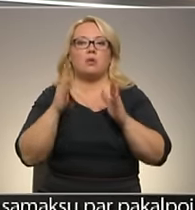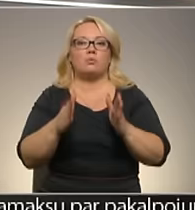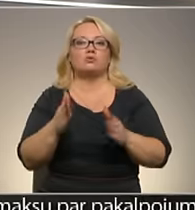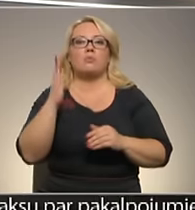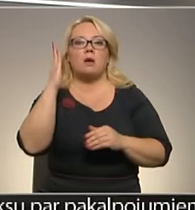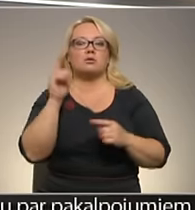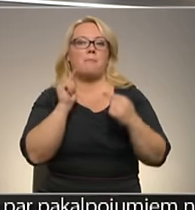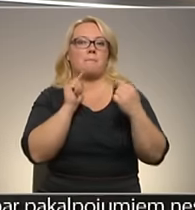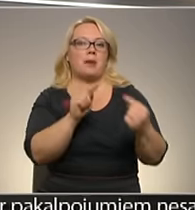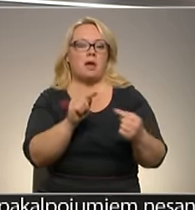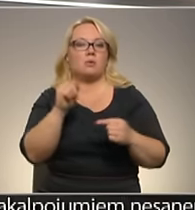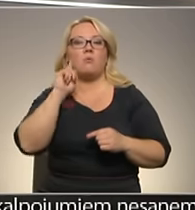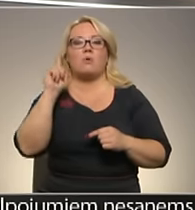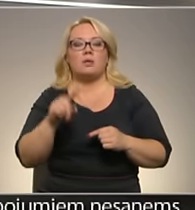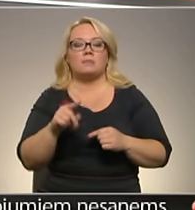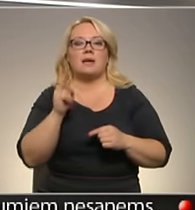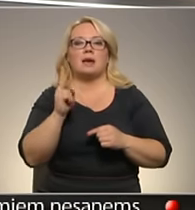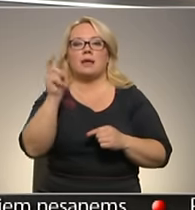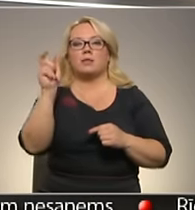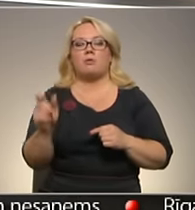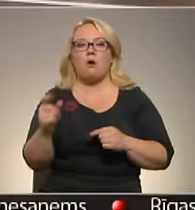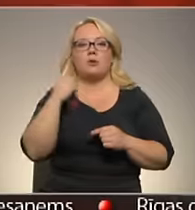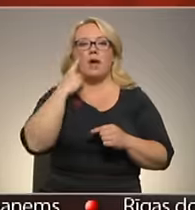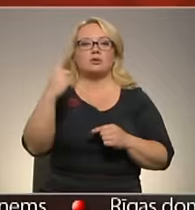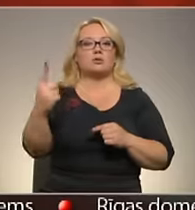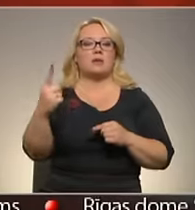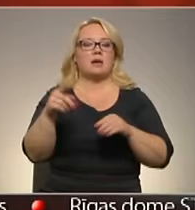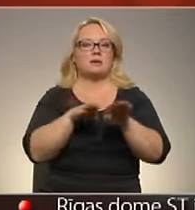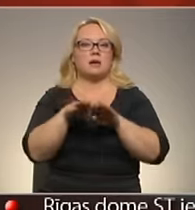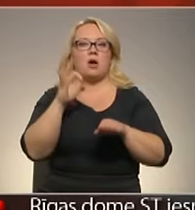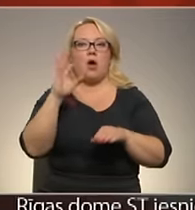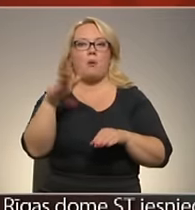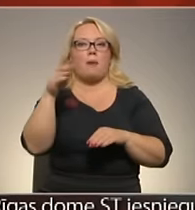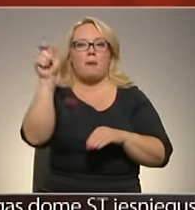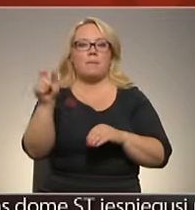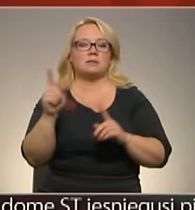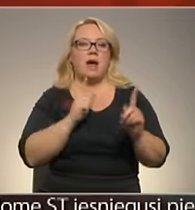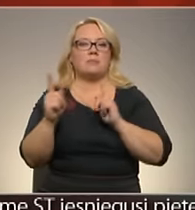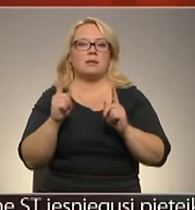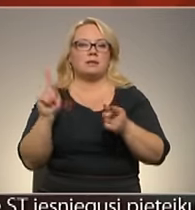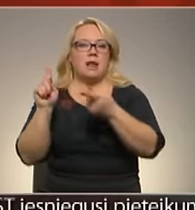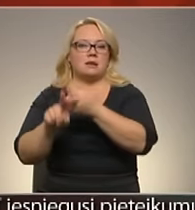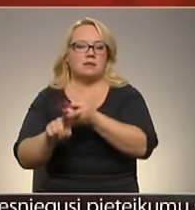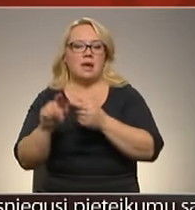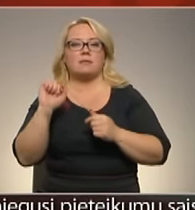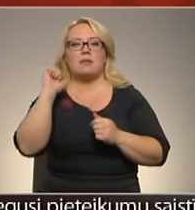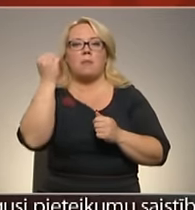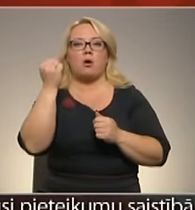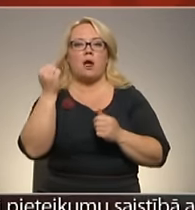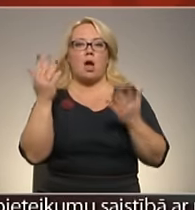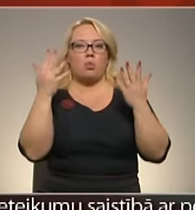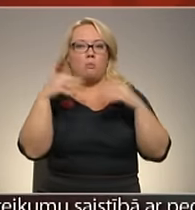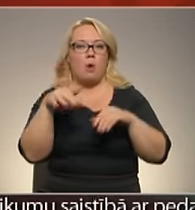balsojums pret. Un, protams, ka Klīntona asociējās ļoti lielā mērā ar BAMS administrāciju, ar demokrātu politiku,